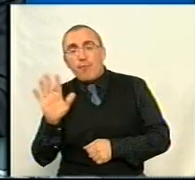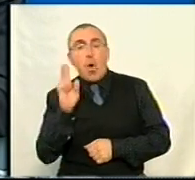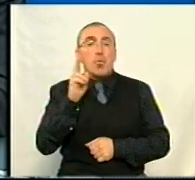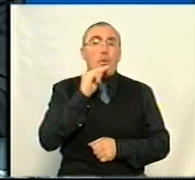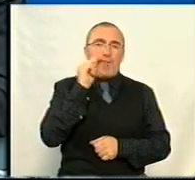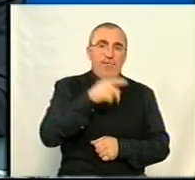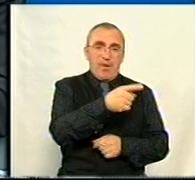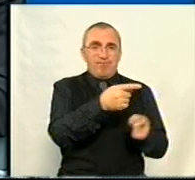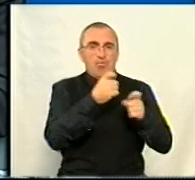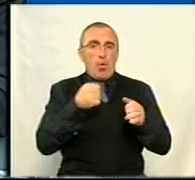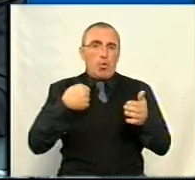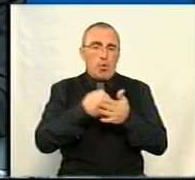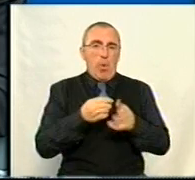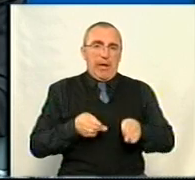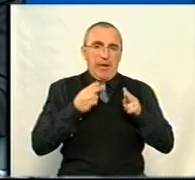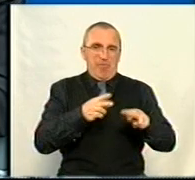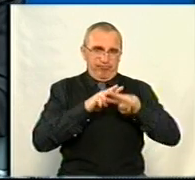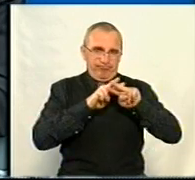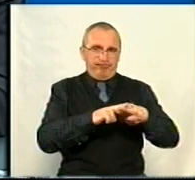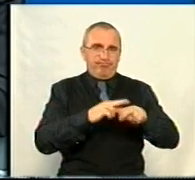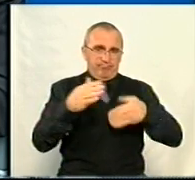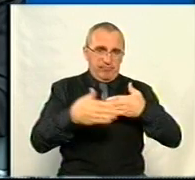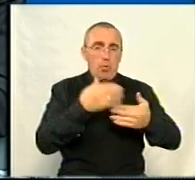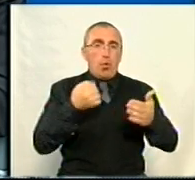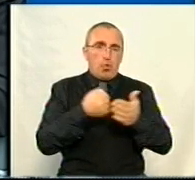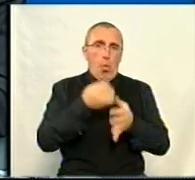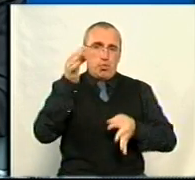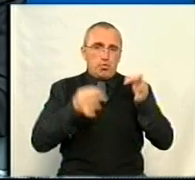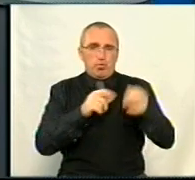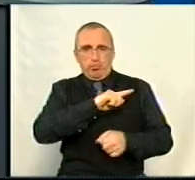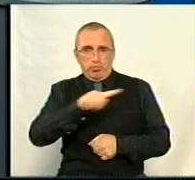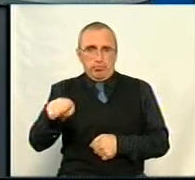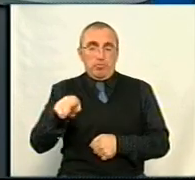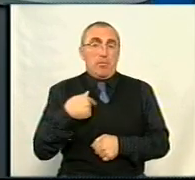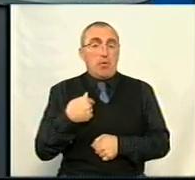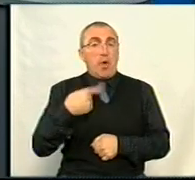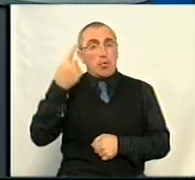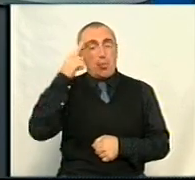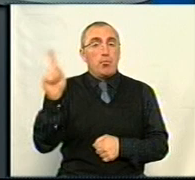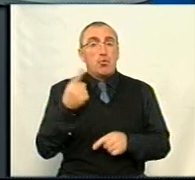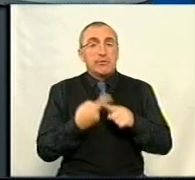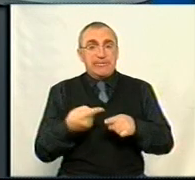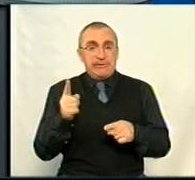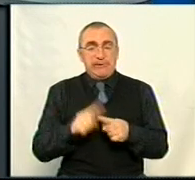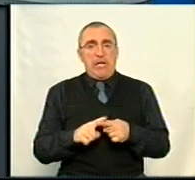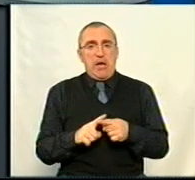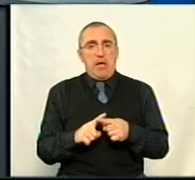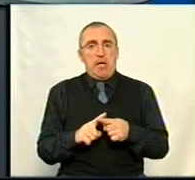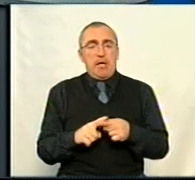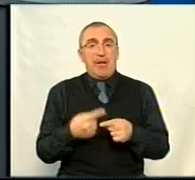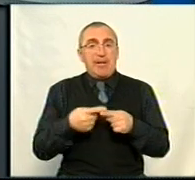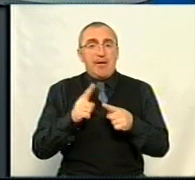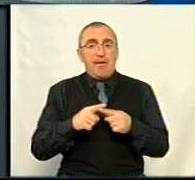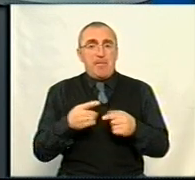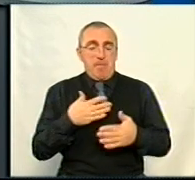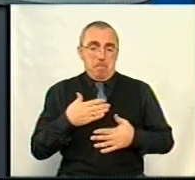притягнуто до кримінальної відповідальності та скеровано до суду. Я думаю, що це такий,